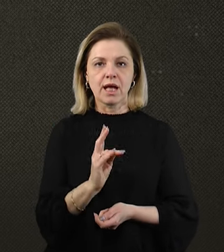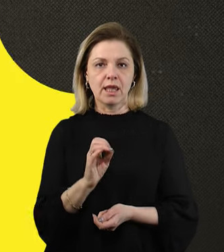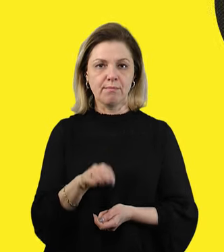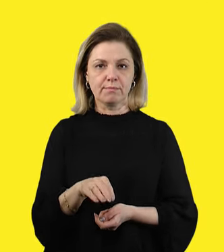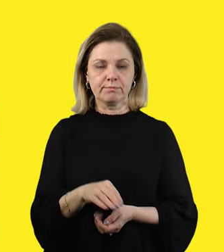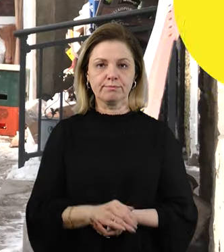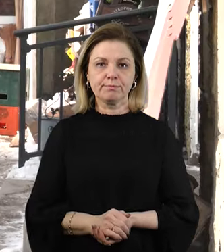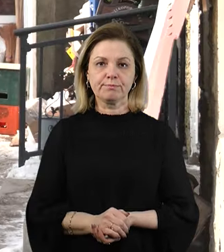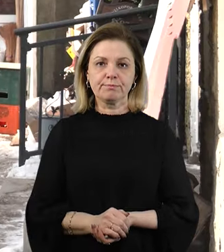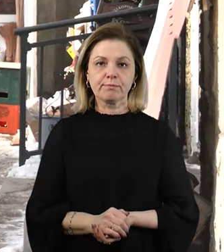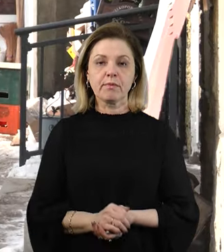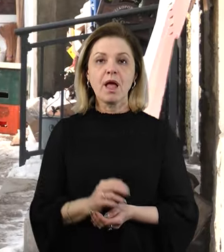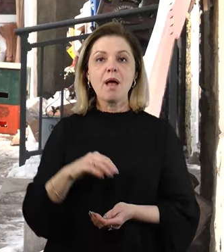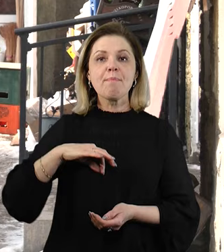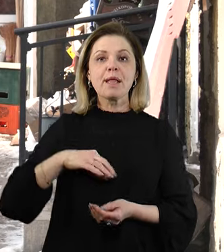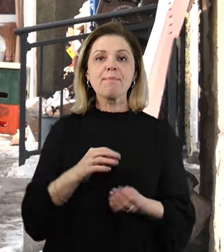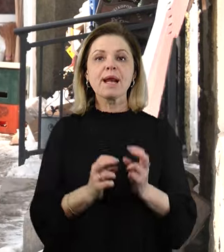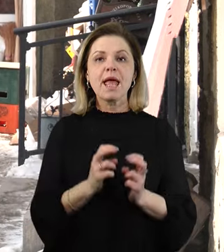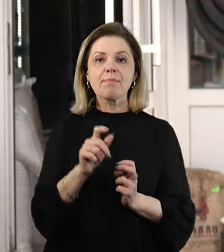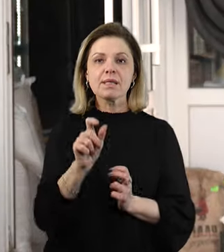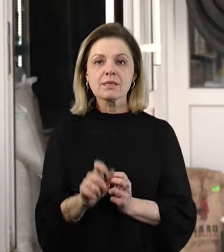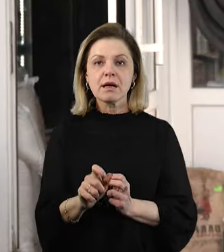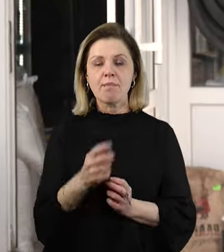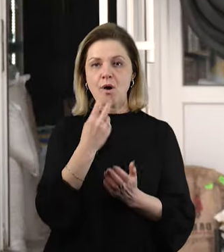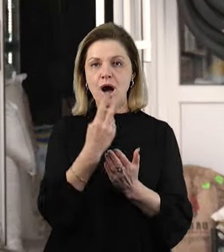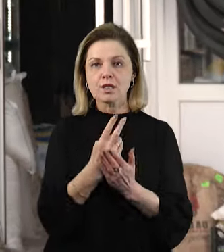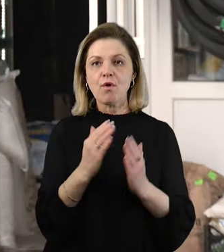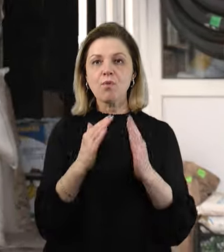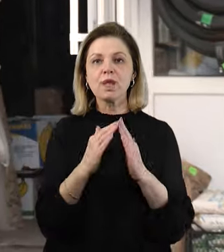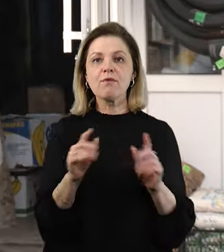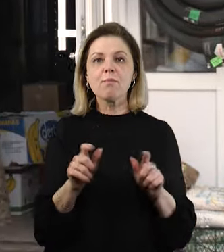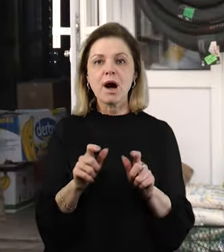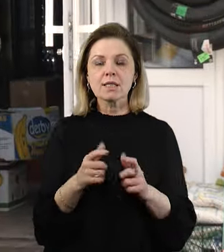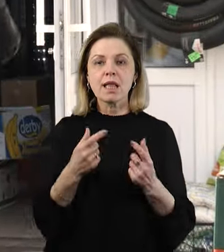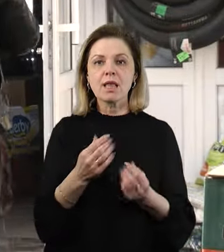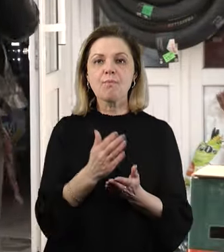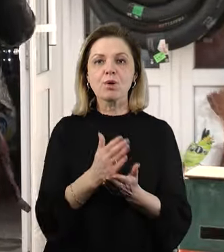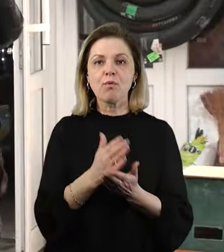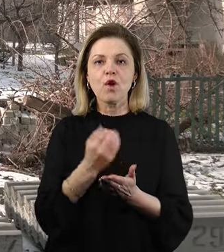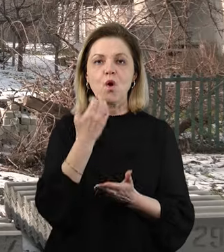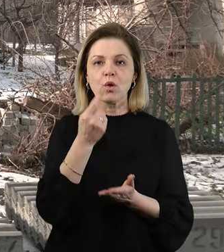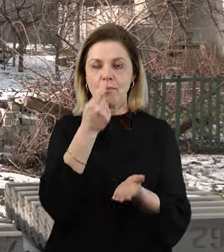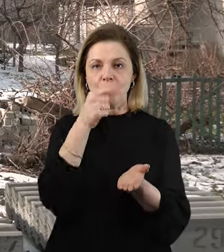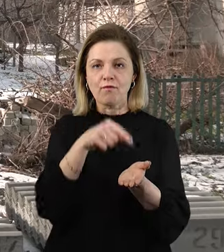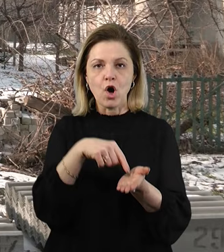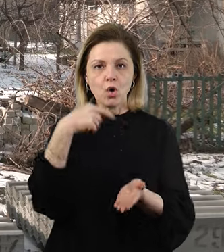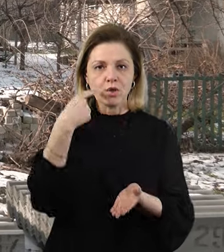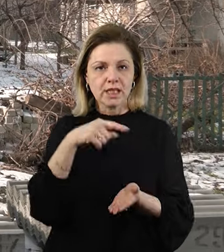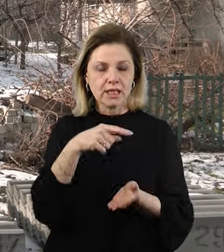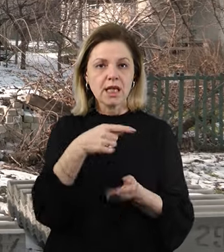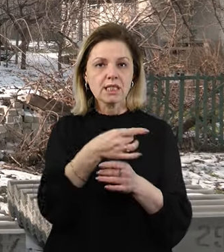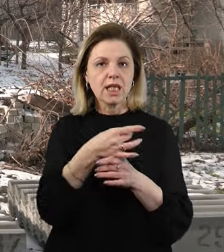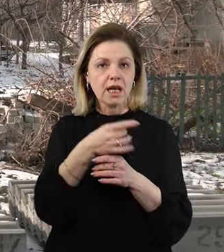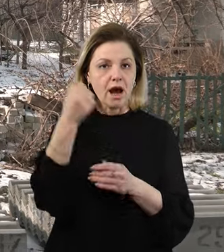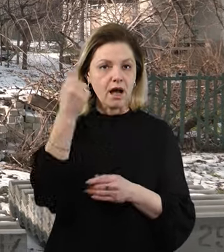у Телеграм. Підприємець Олександр Приходько показує будівлю магазину, в якому перебував, коли туди влучив російський снаряд. Каже,